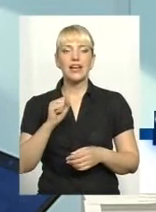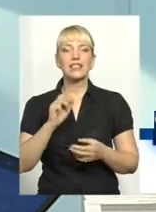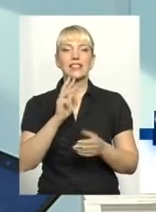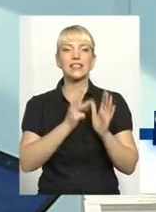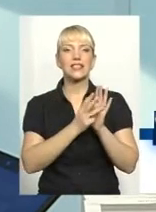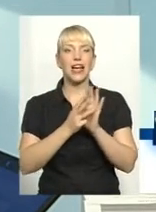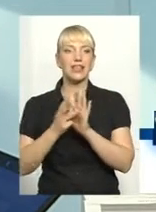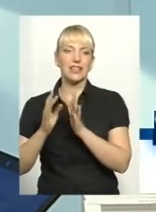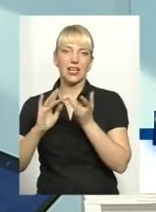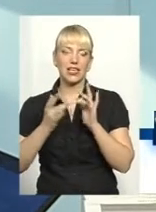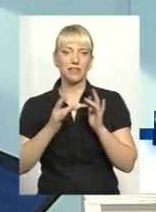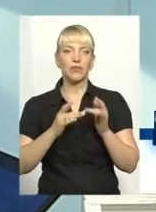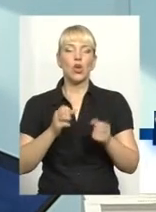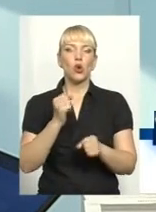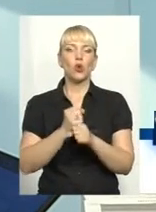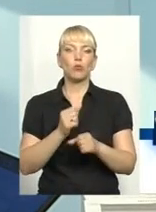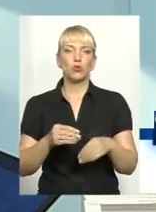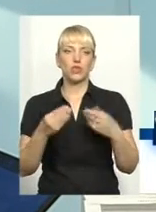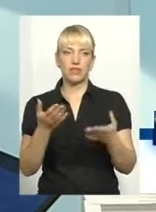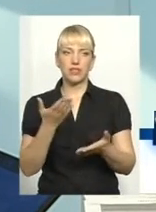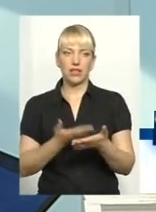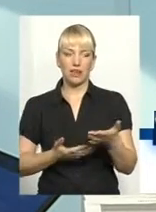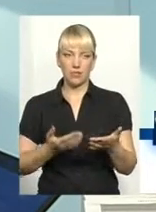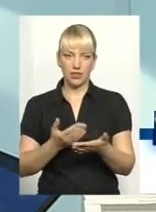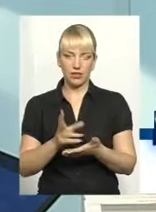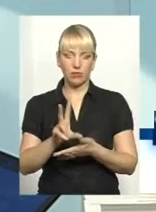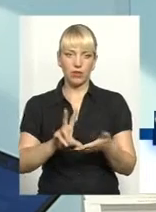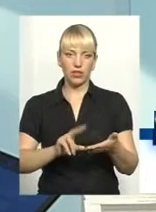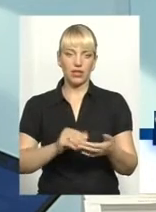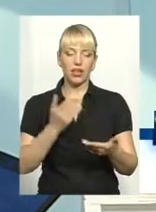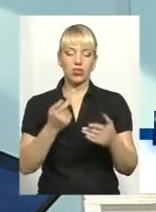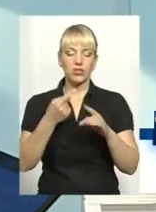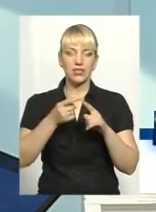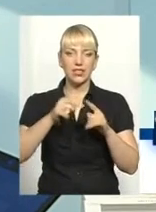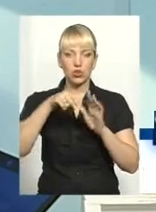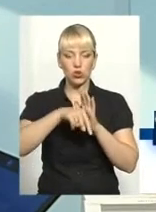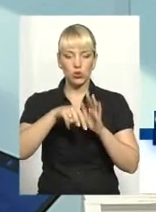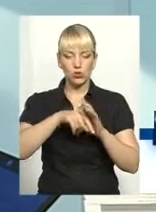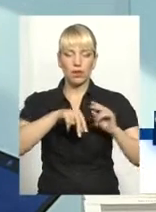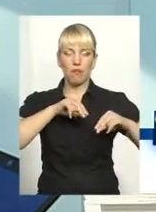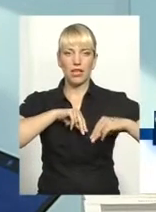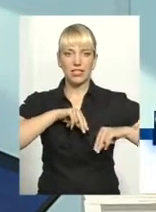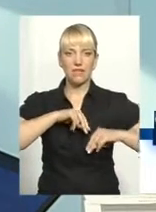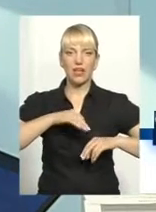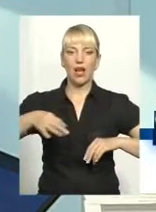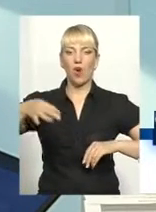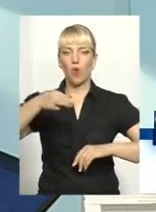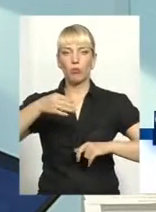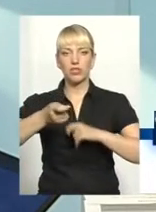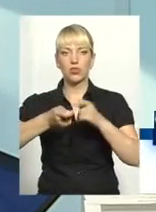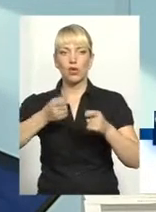як приклад хочу навести вам, якщо це стосується, наприклад, працівника обласної адміністрації, можна зайти на сайт